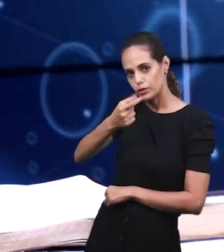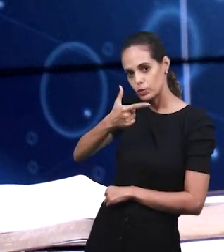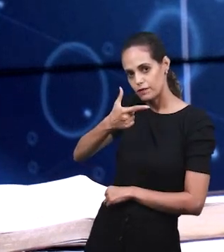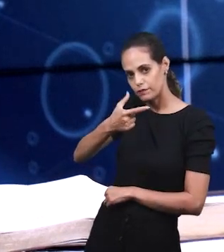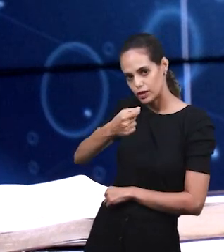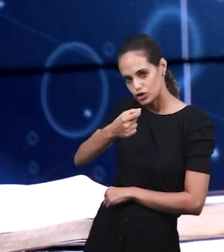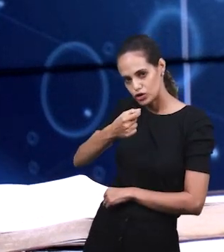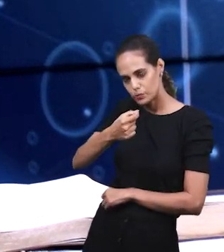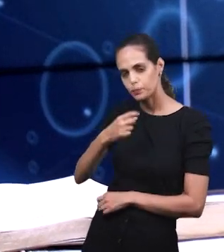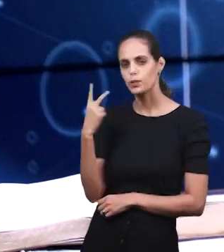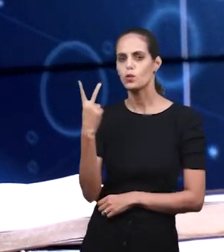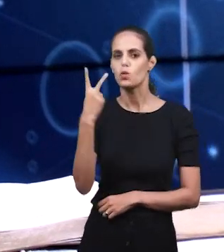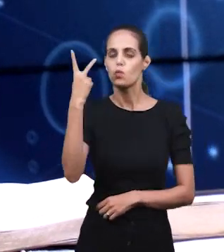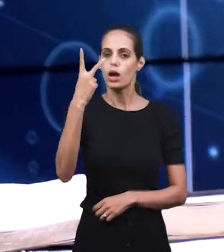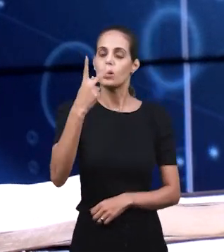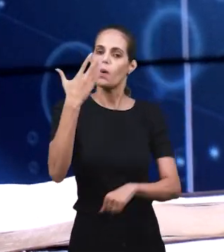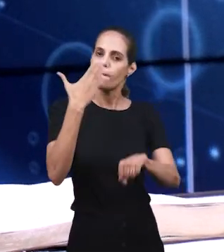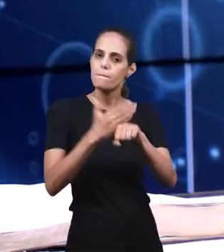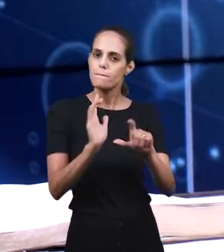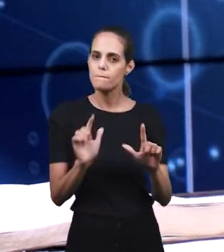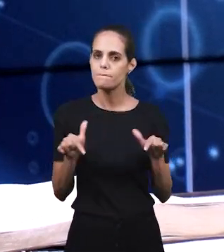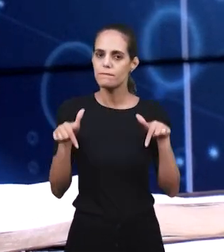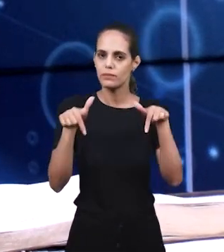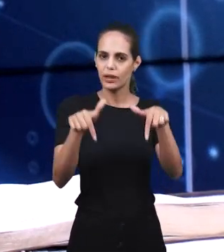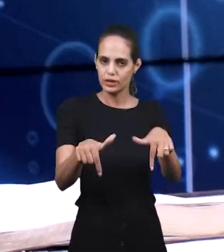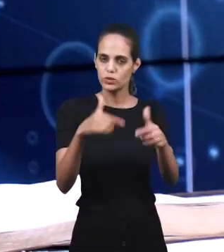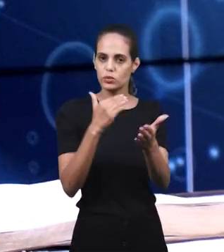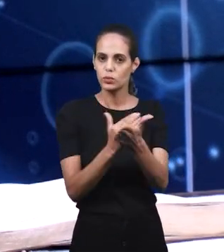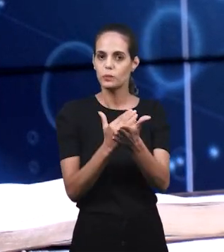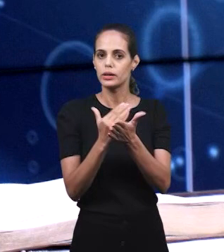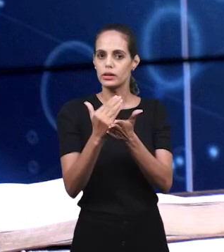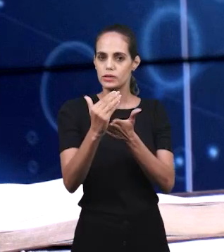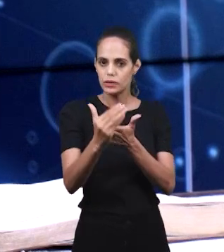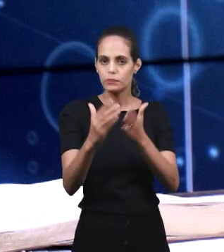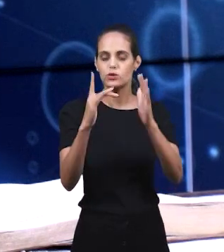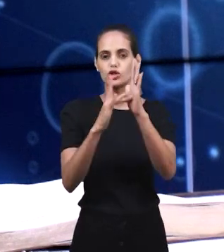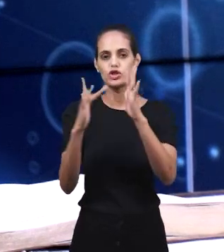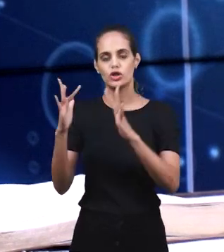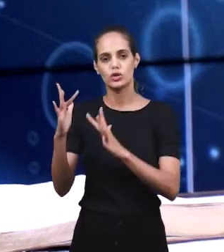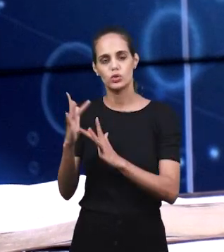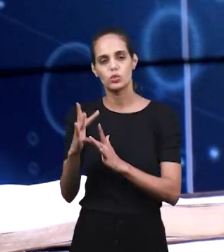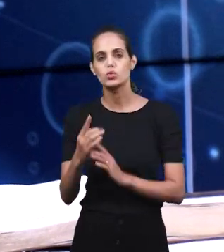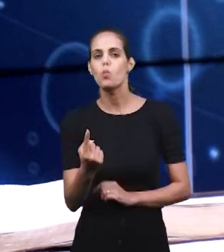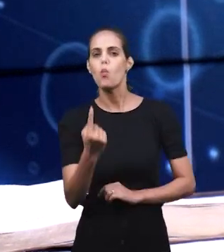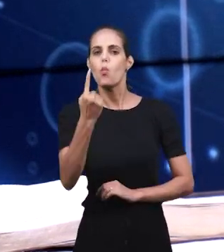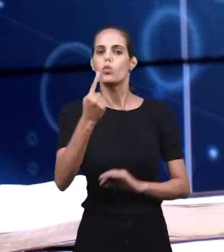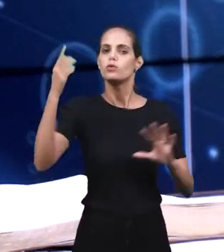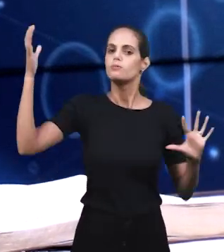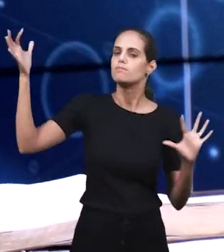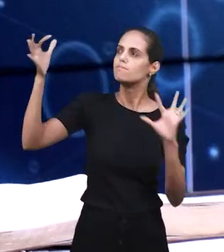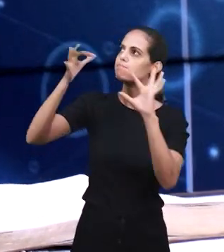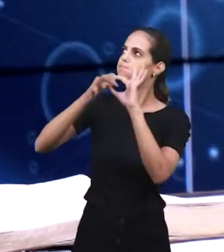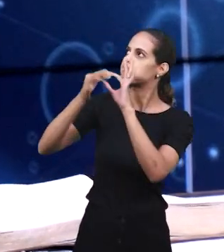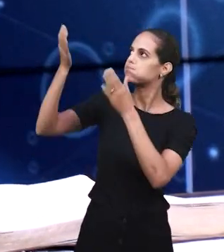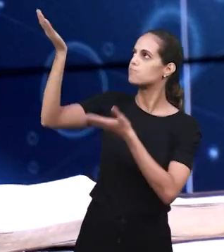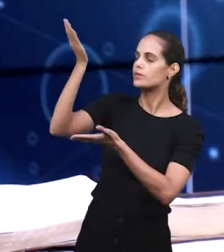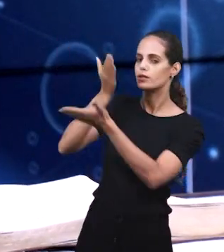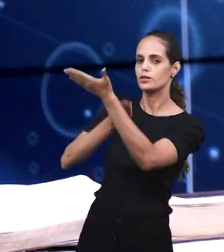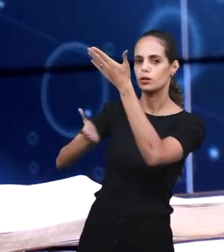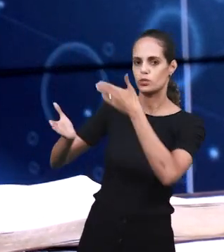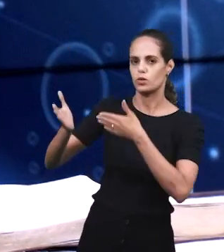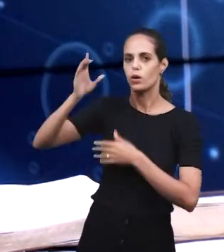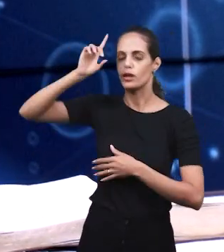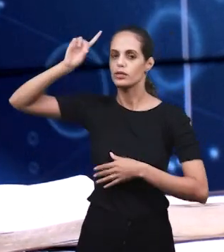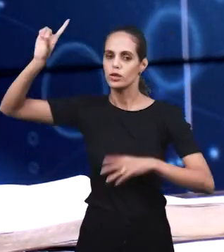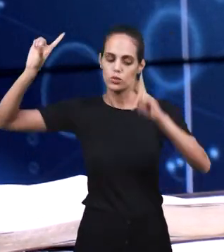2020 года, который говорит о практической ценности учения о том,